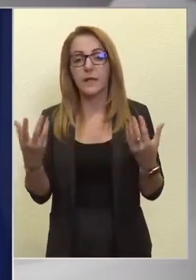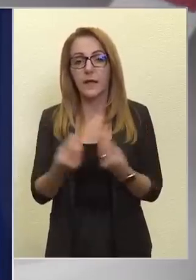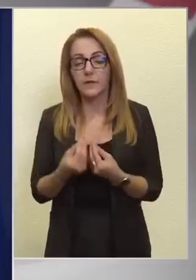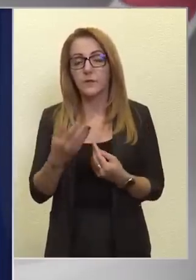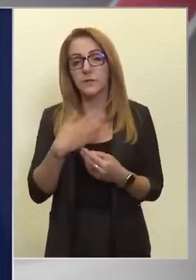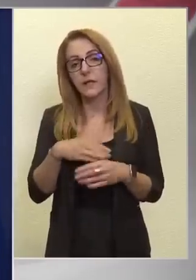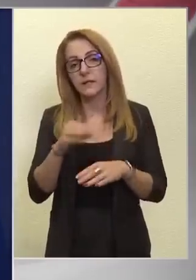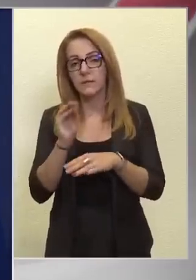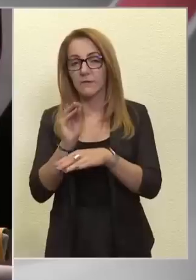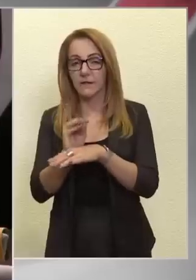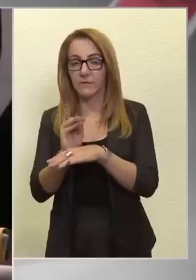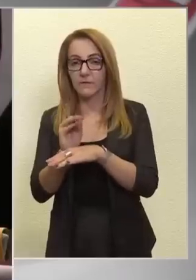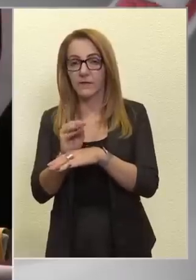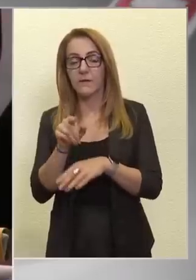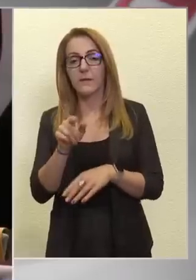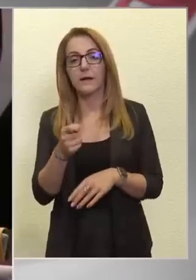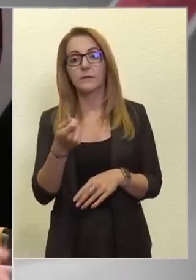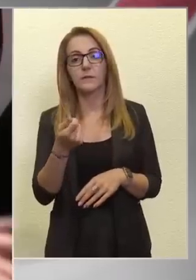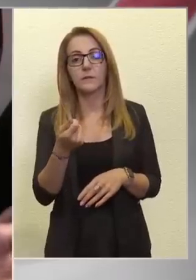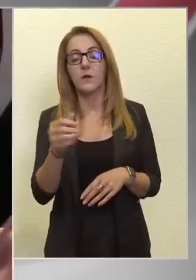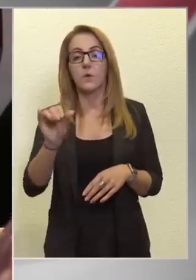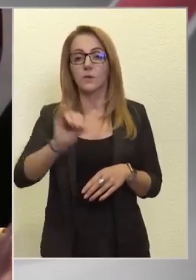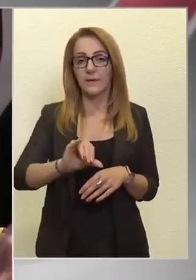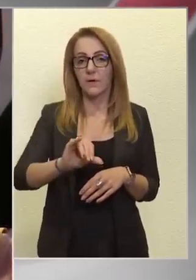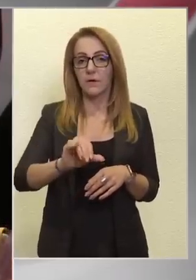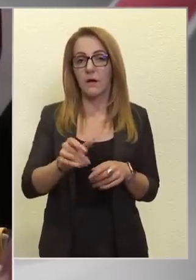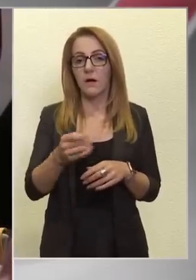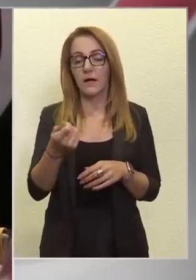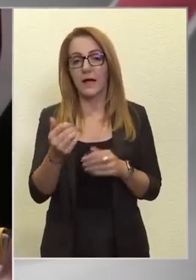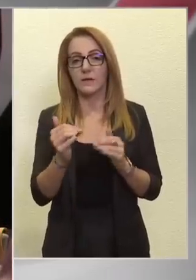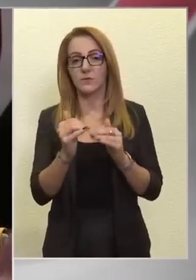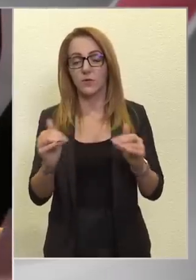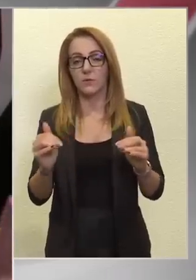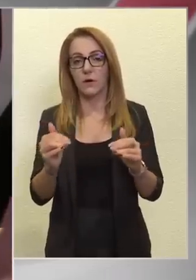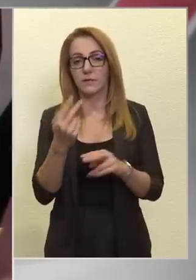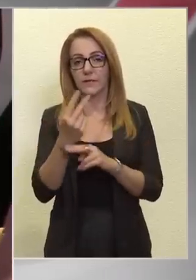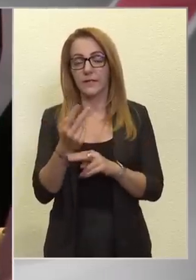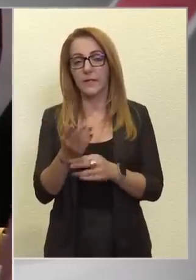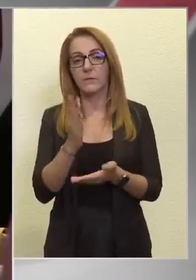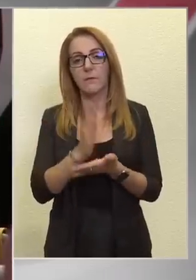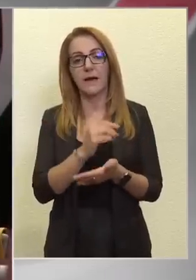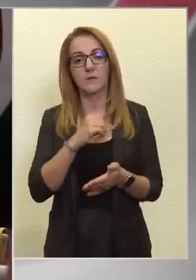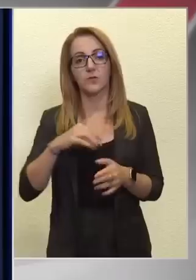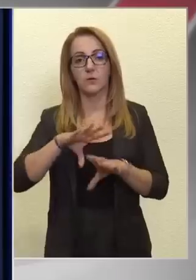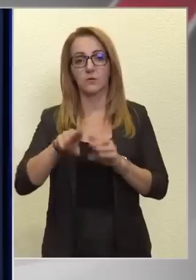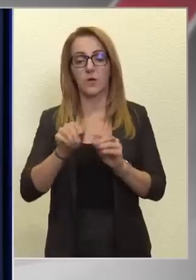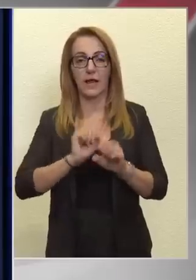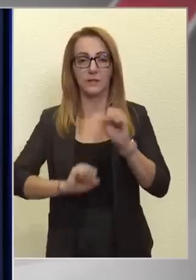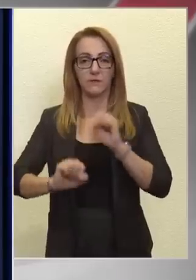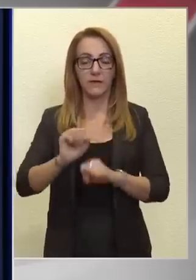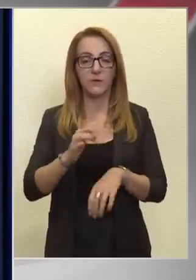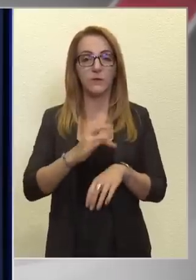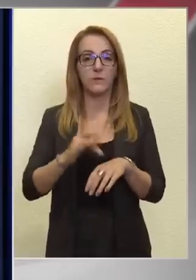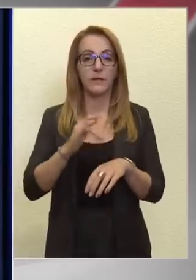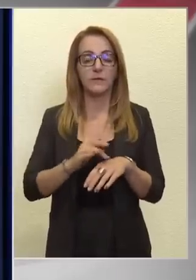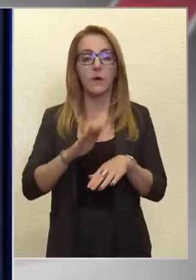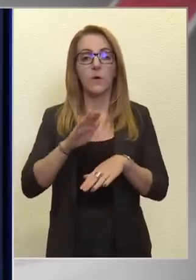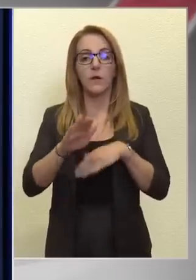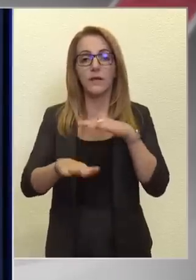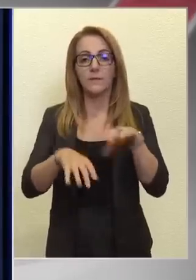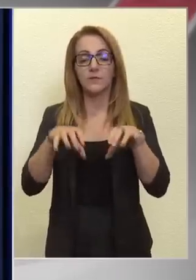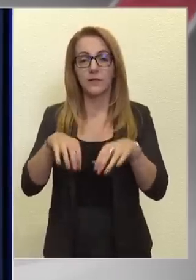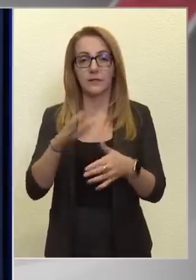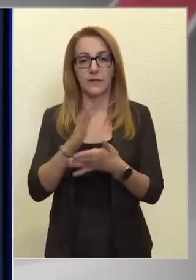szeretném felhívni a figyelmet, hogy az üzemanyag ársakák tekintetében tekintetében jelen pillanatban már csak a családokat védjük meg. Tehát például lépéseket